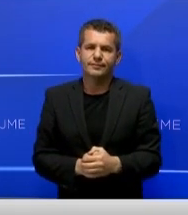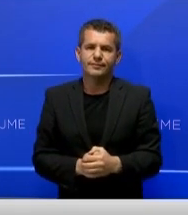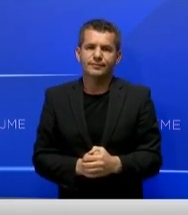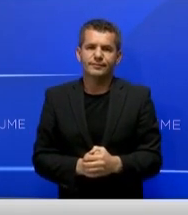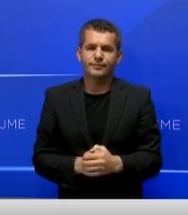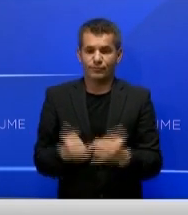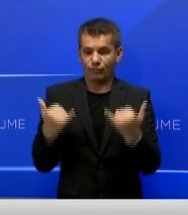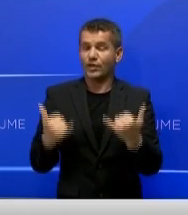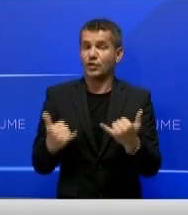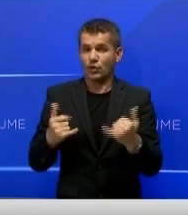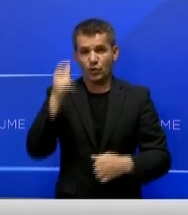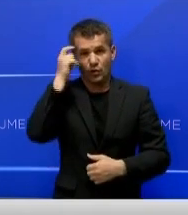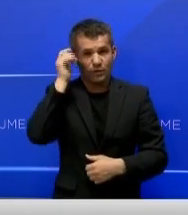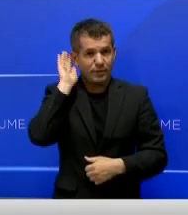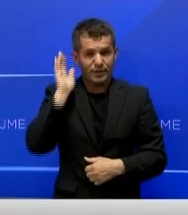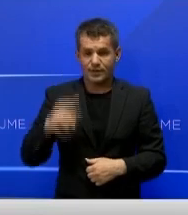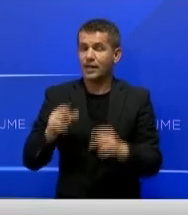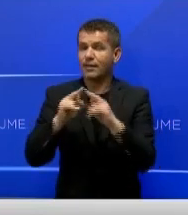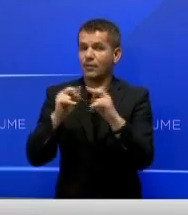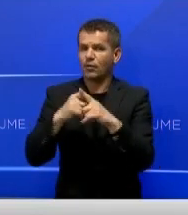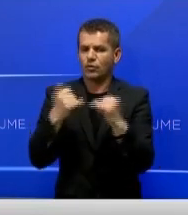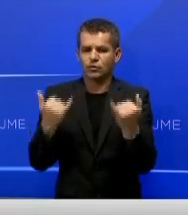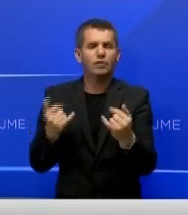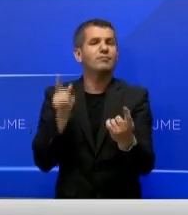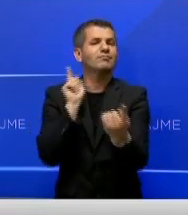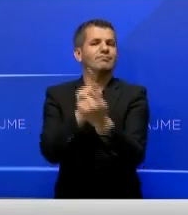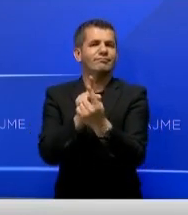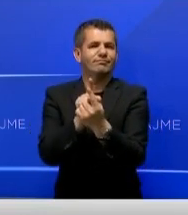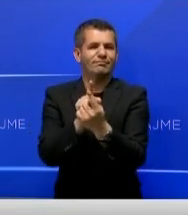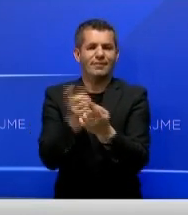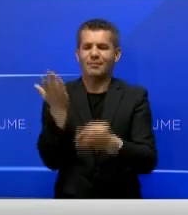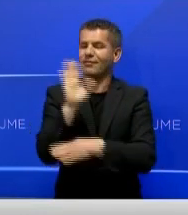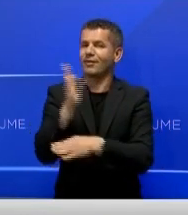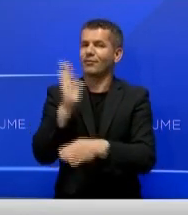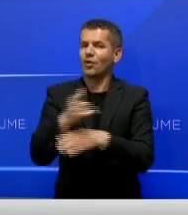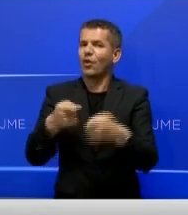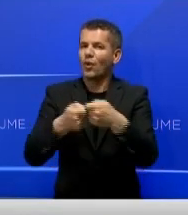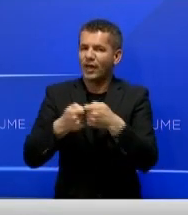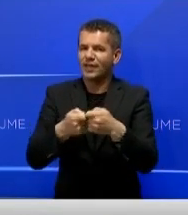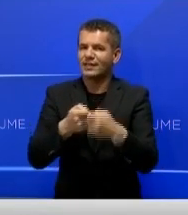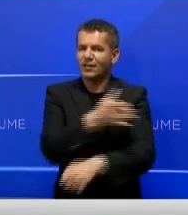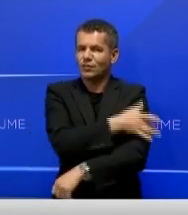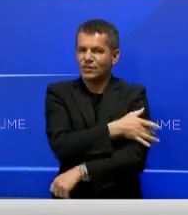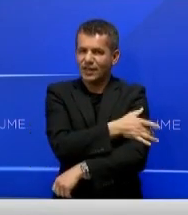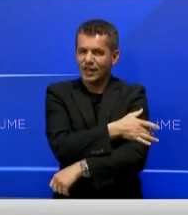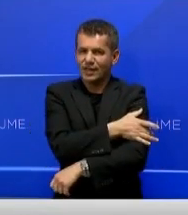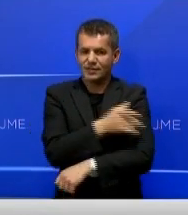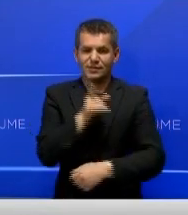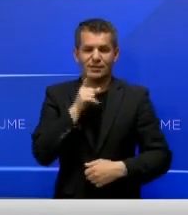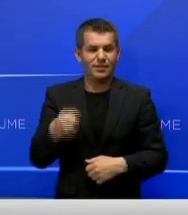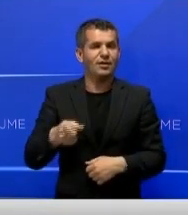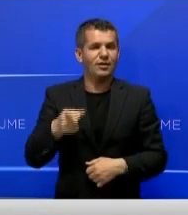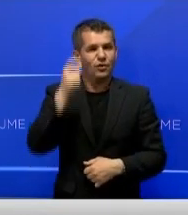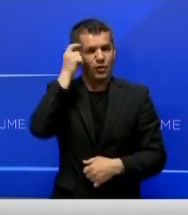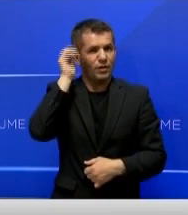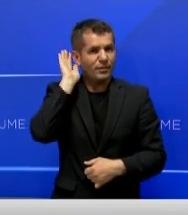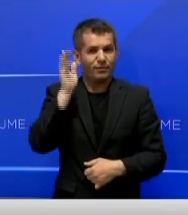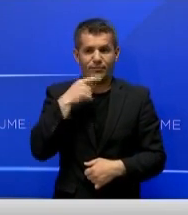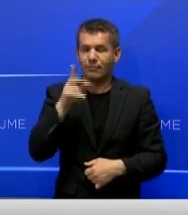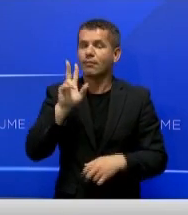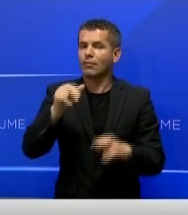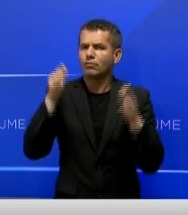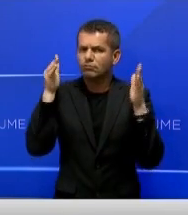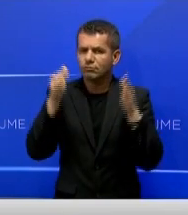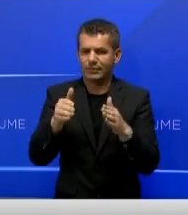Posot, Kryeministri Kurti pritë në takime dhe përfacuesi të shoqatave të dalë nga lufta, kreuje eksekutivit theksoj për kushtimin e